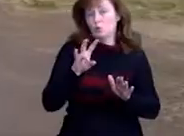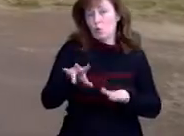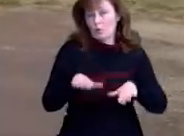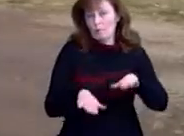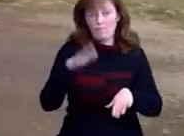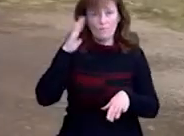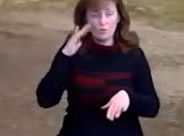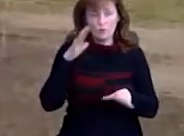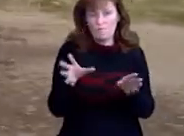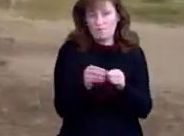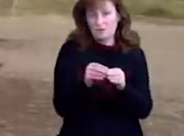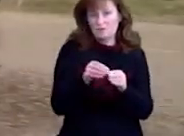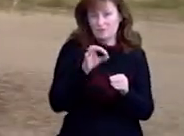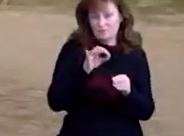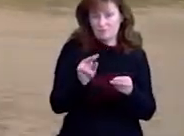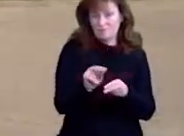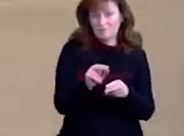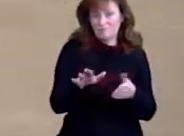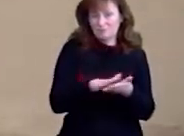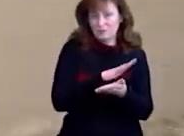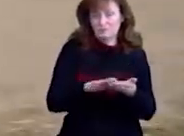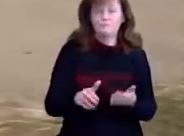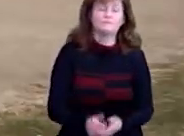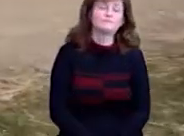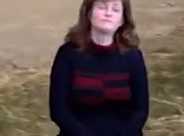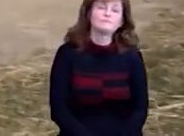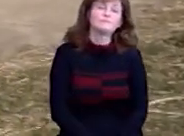дезінфектором. Почали обробку з вулиці, живе хворий.